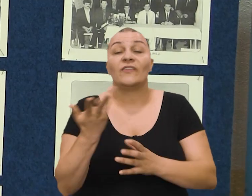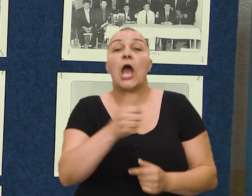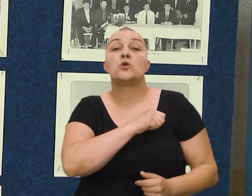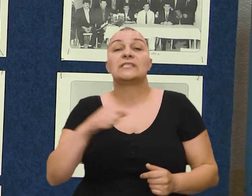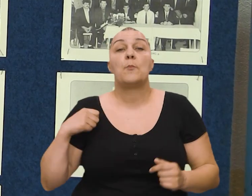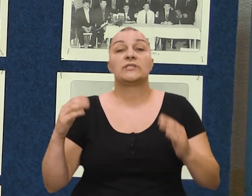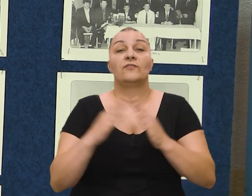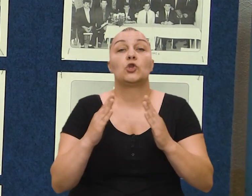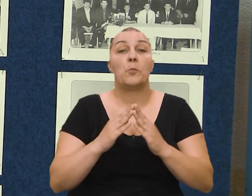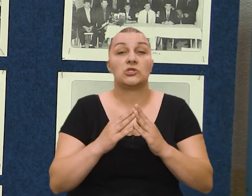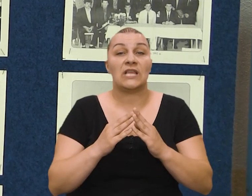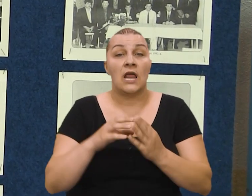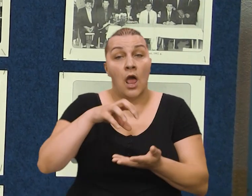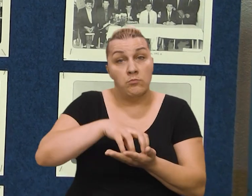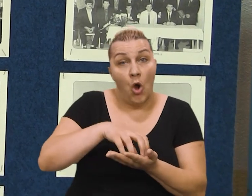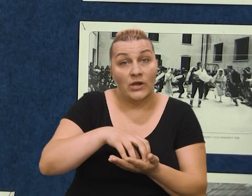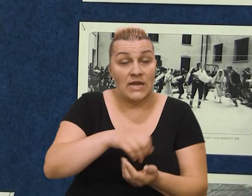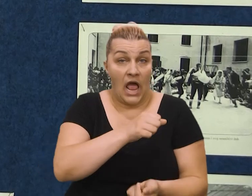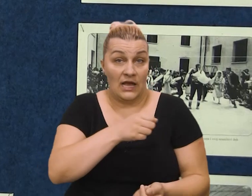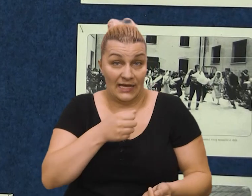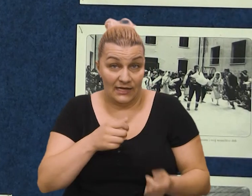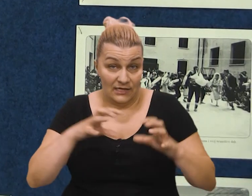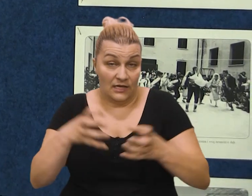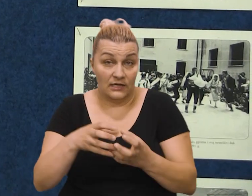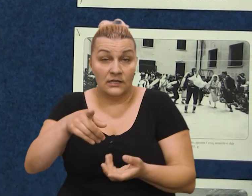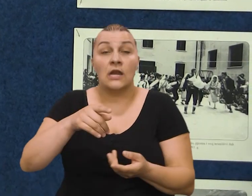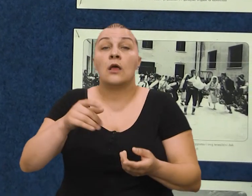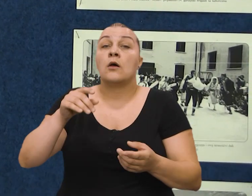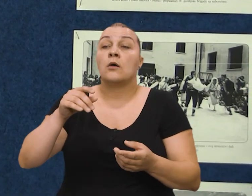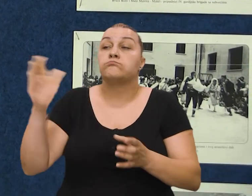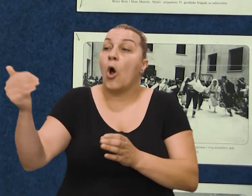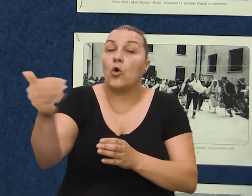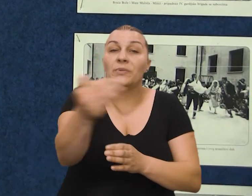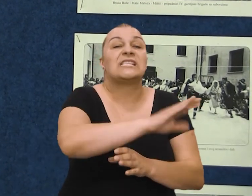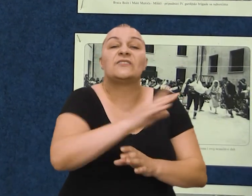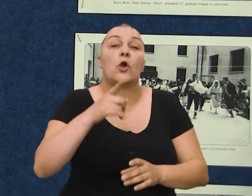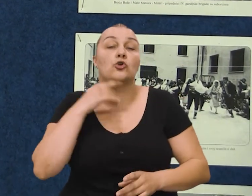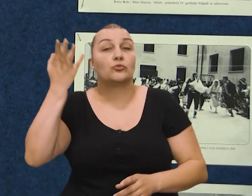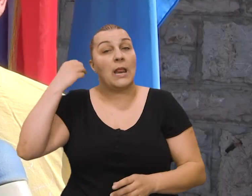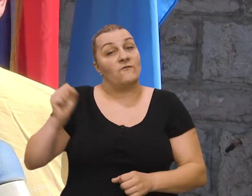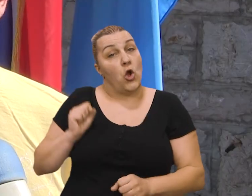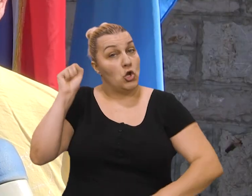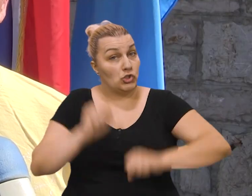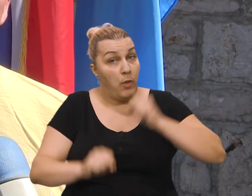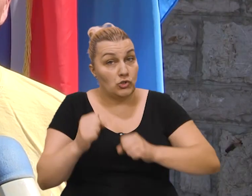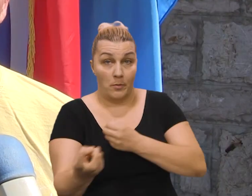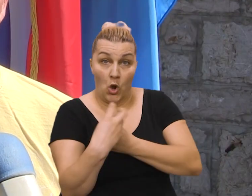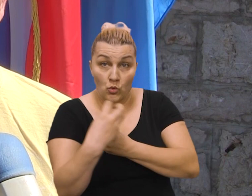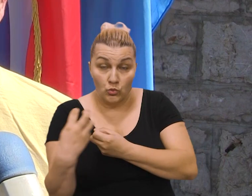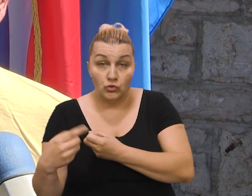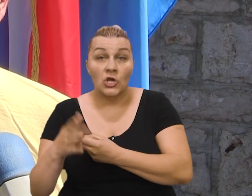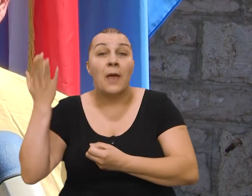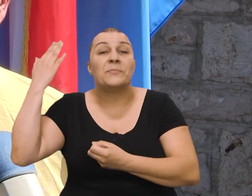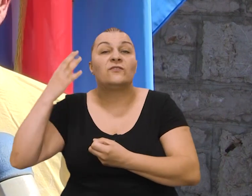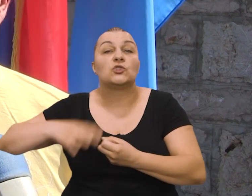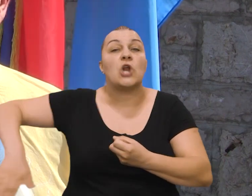Osnovana kao samostana doobranska bojna Knin sa zadačom da okupi sve vojne obveznike, vojnosposobne sa bivše područje